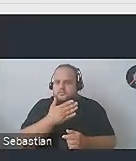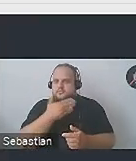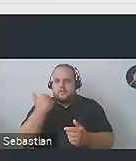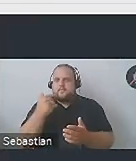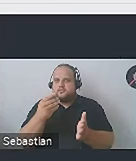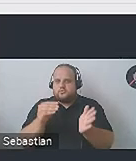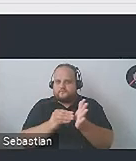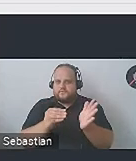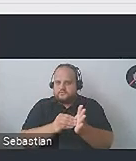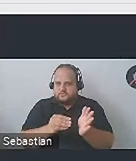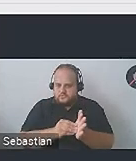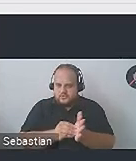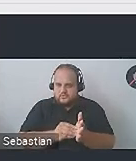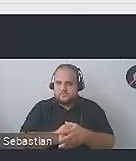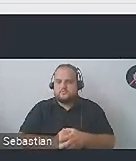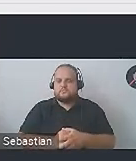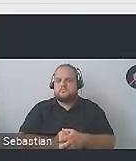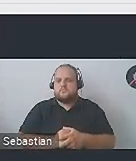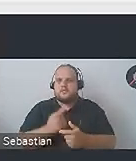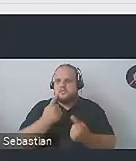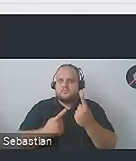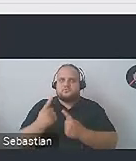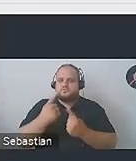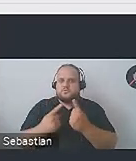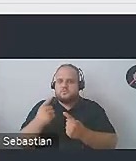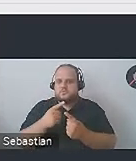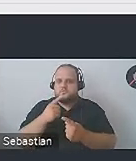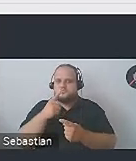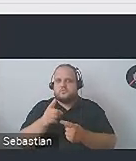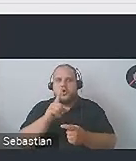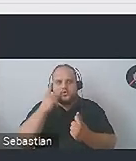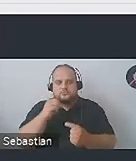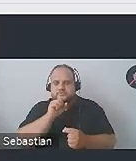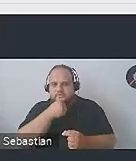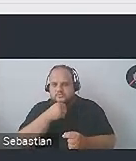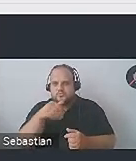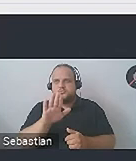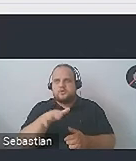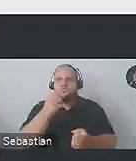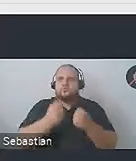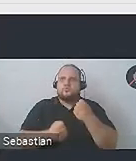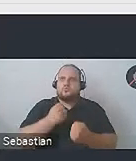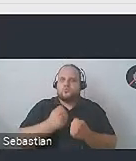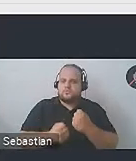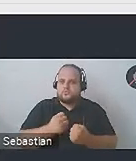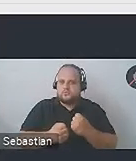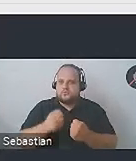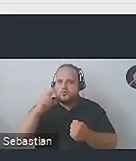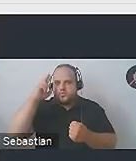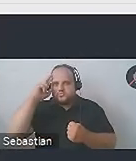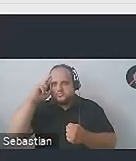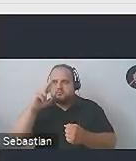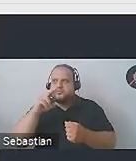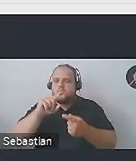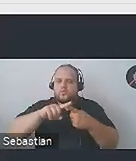dużego zasobu słownictwa, ani nie myślimy o tym, że osoba starsza może mieć trudności z rozumieniem długich,